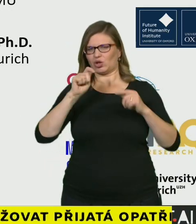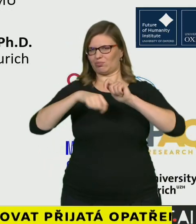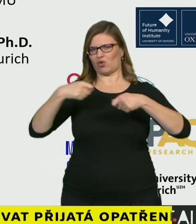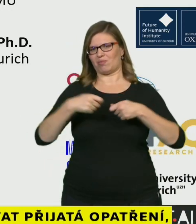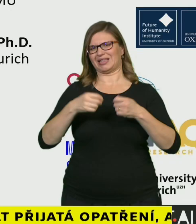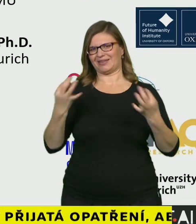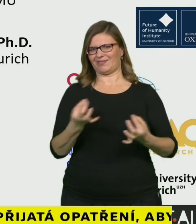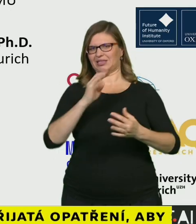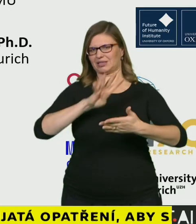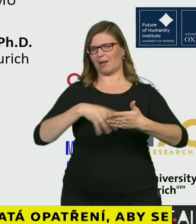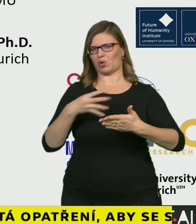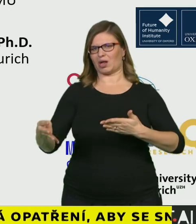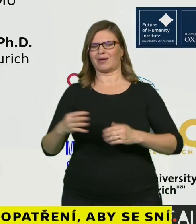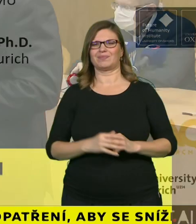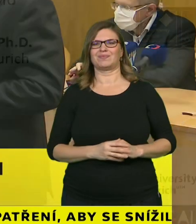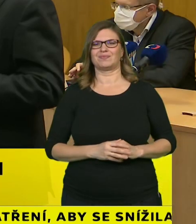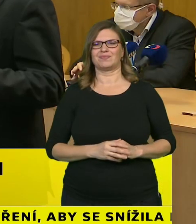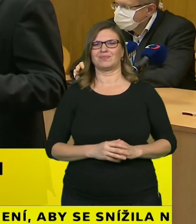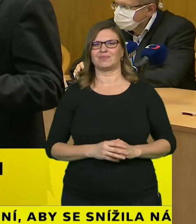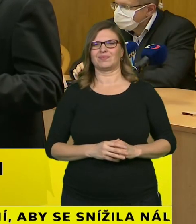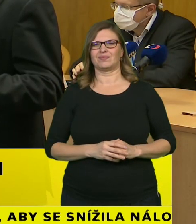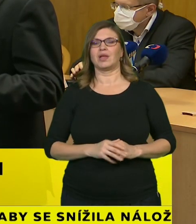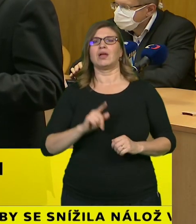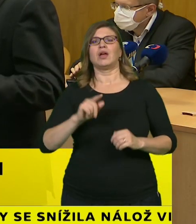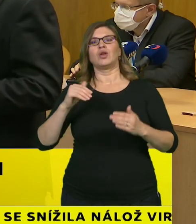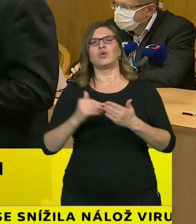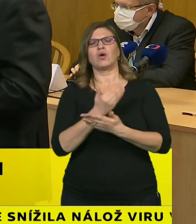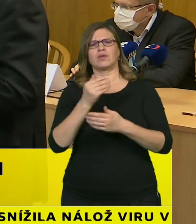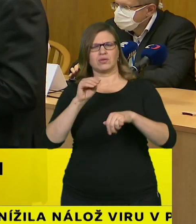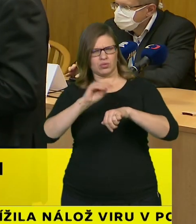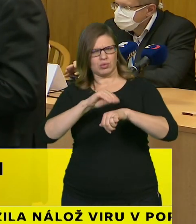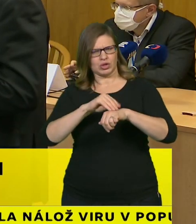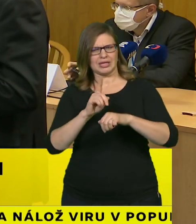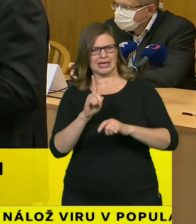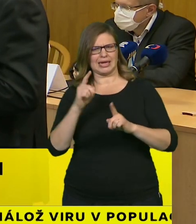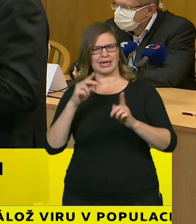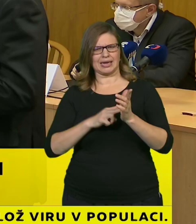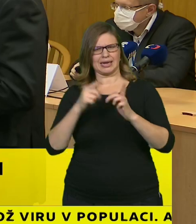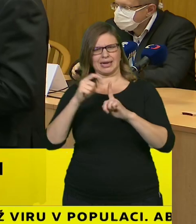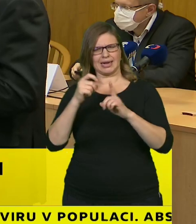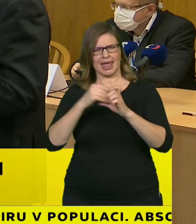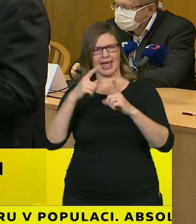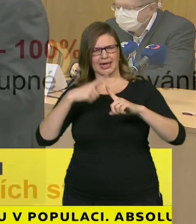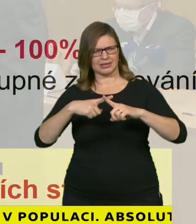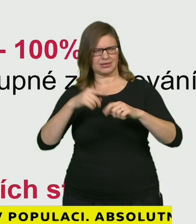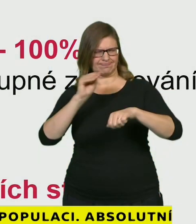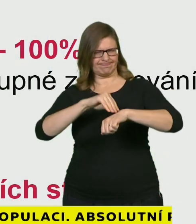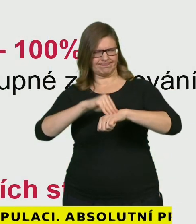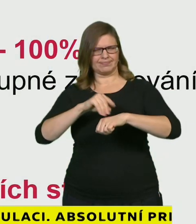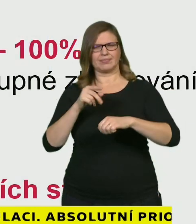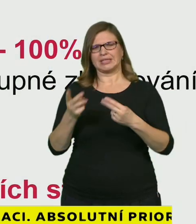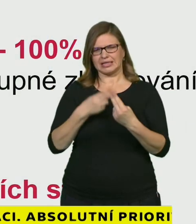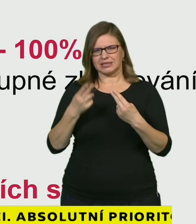Nový index je hodnocen barevně pro Českou republiku a může být hodnocen i pro separátní kraje a hodnoty mohou být